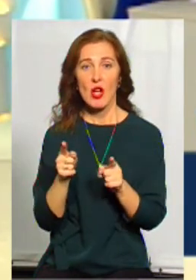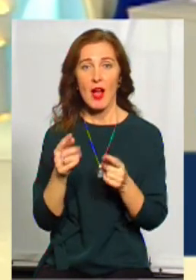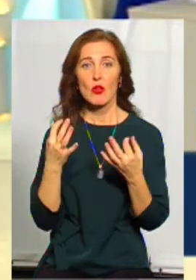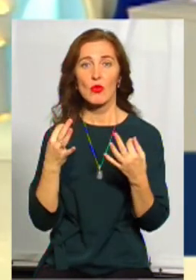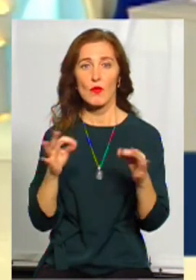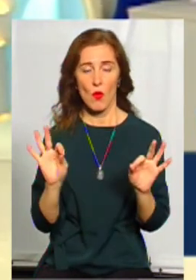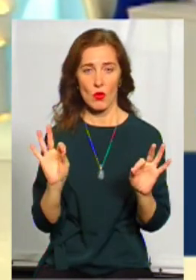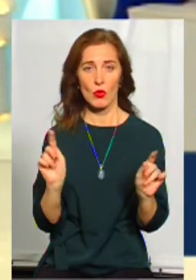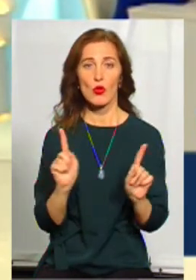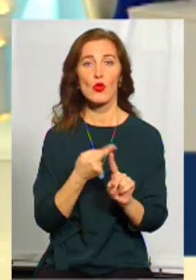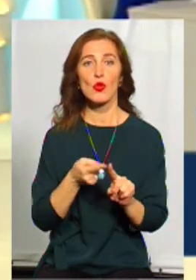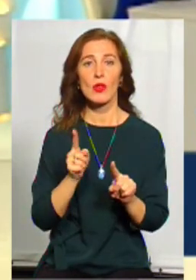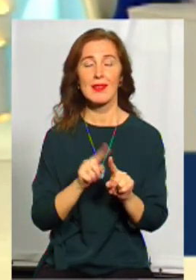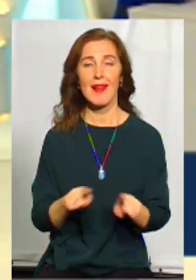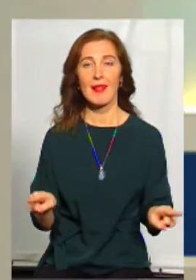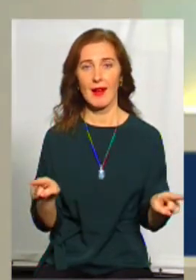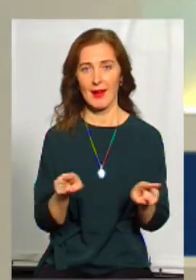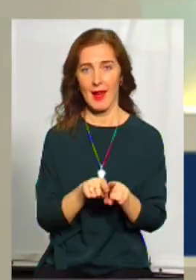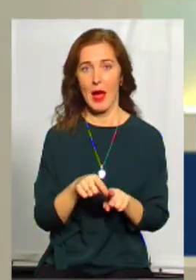таке? Будь ласка, пані Олесів.